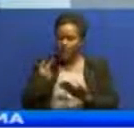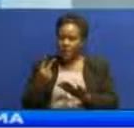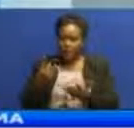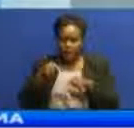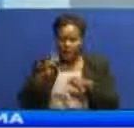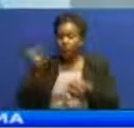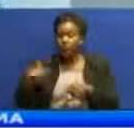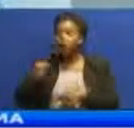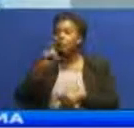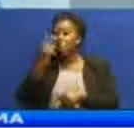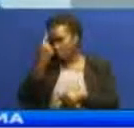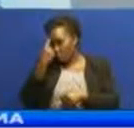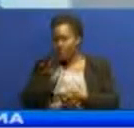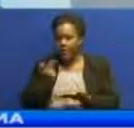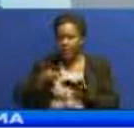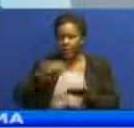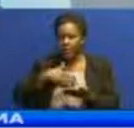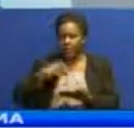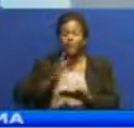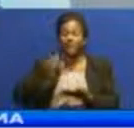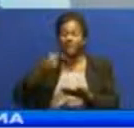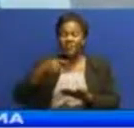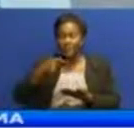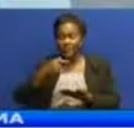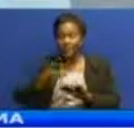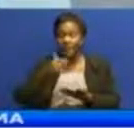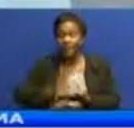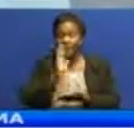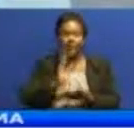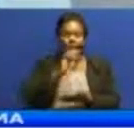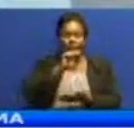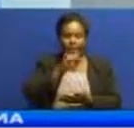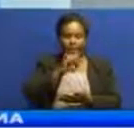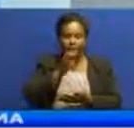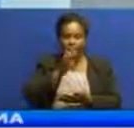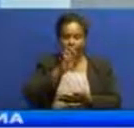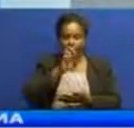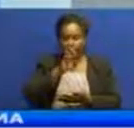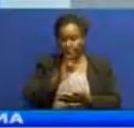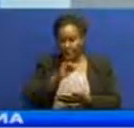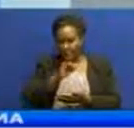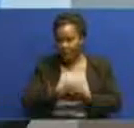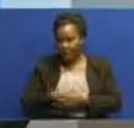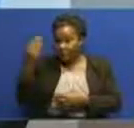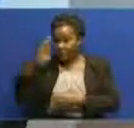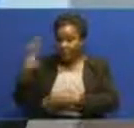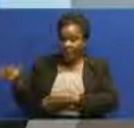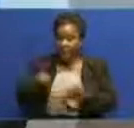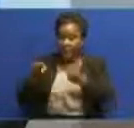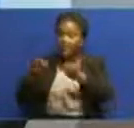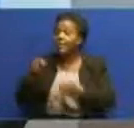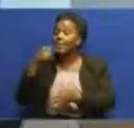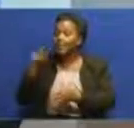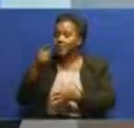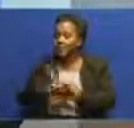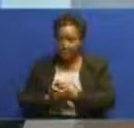dodoma. Mimi ni Ashuri Thomas. Mbapo tunanza moja kwa moja na mambo ya serikali za mitata tamisemi. Mbapo